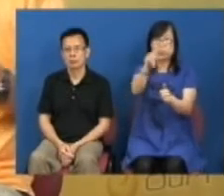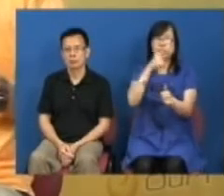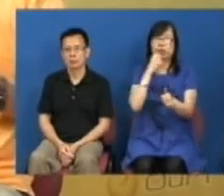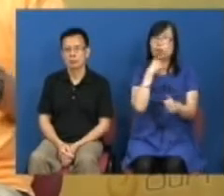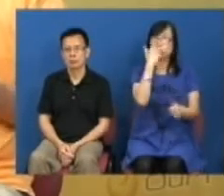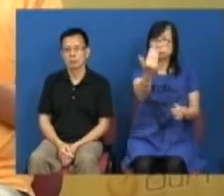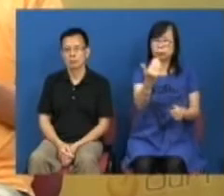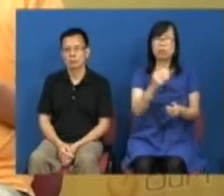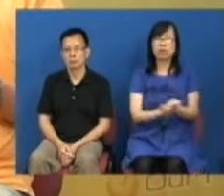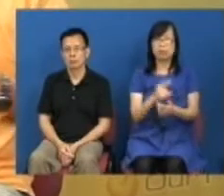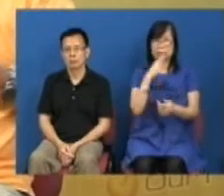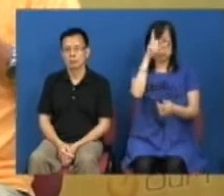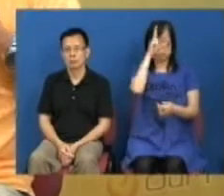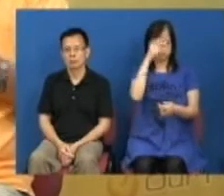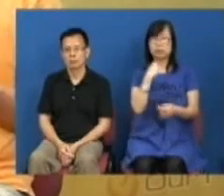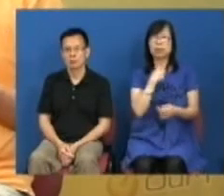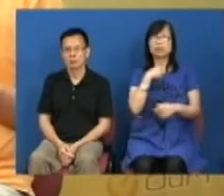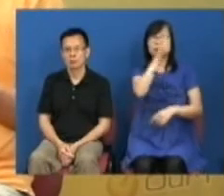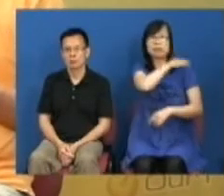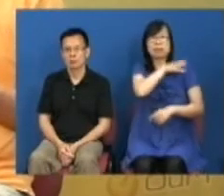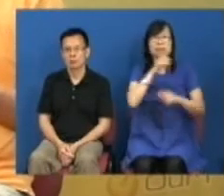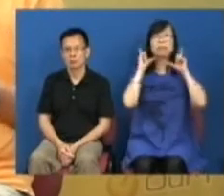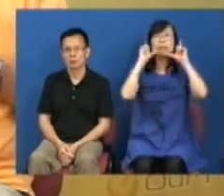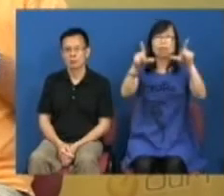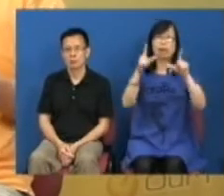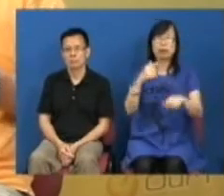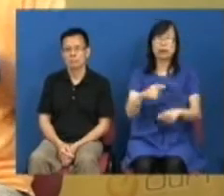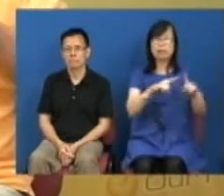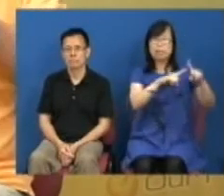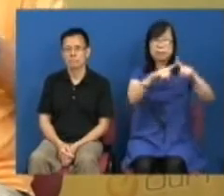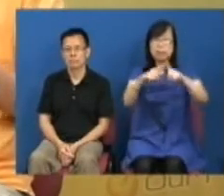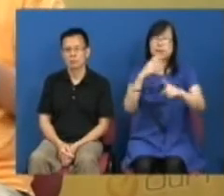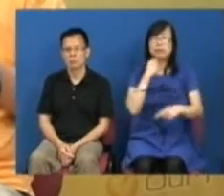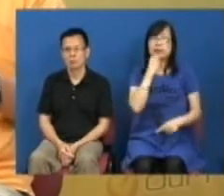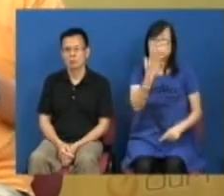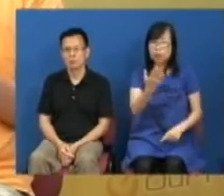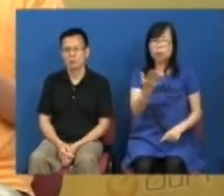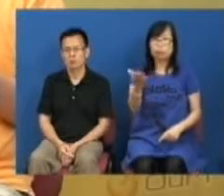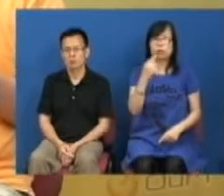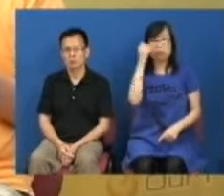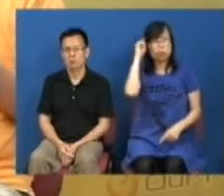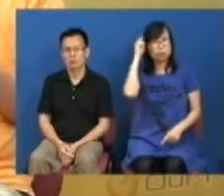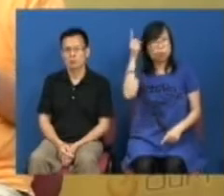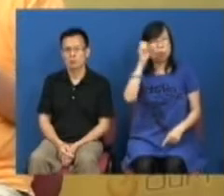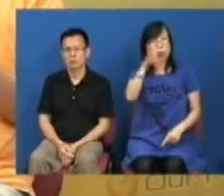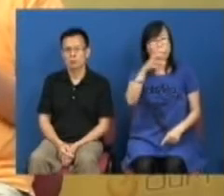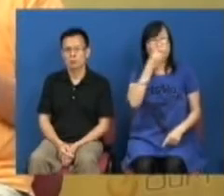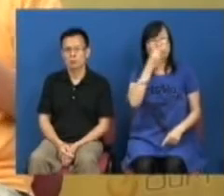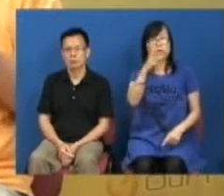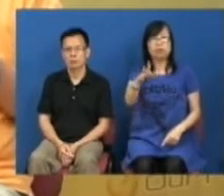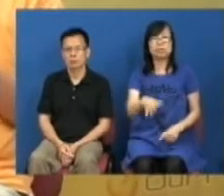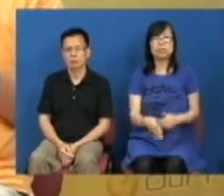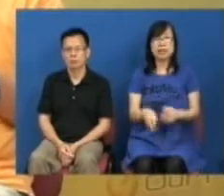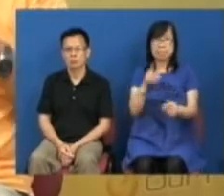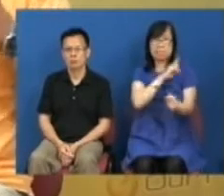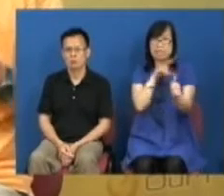政府是有责任去回应人民的诉求如果我们想香港真是落实高度自治